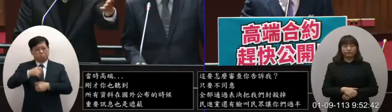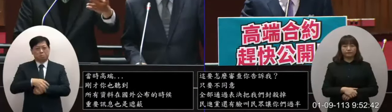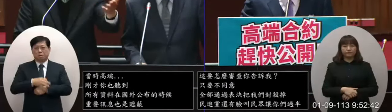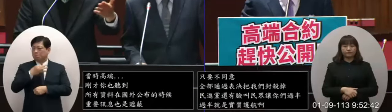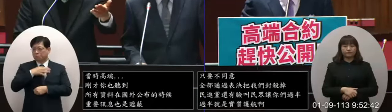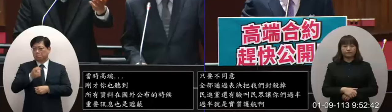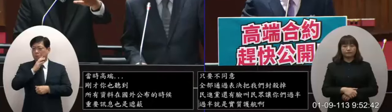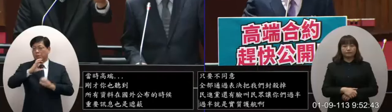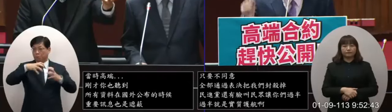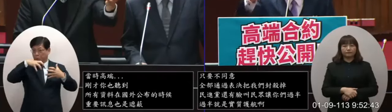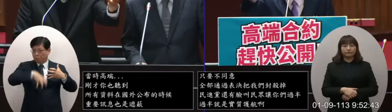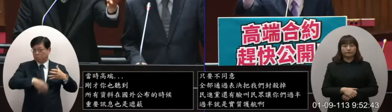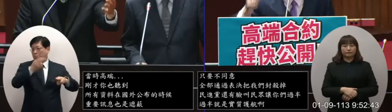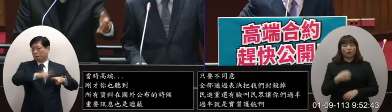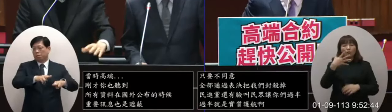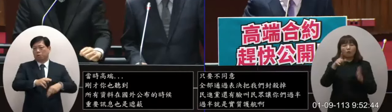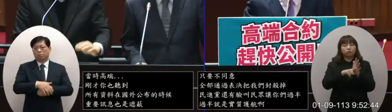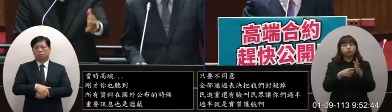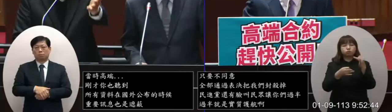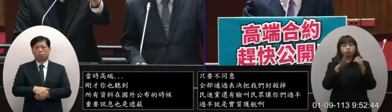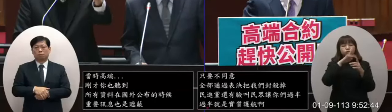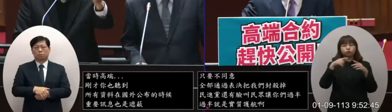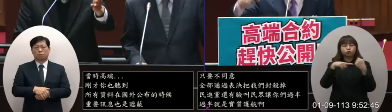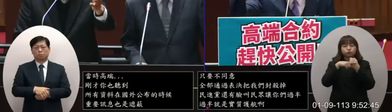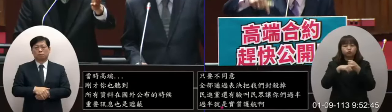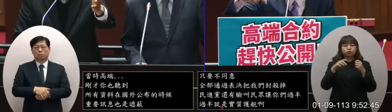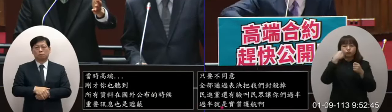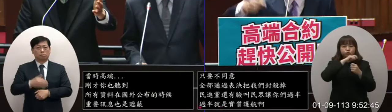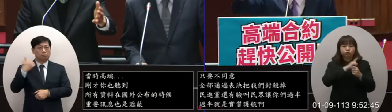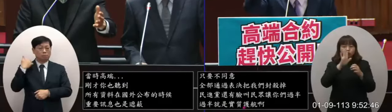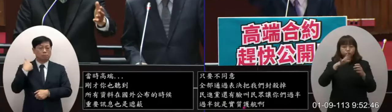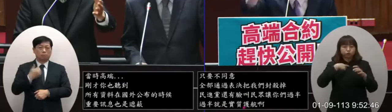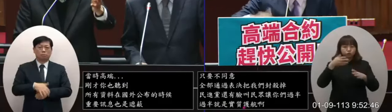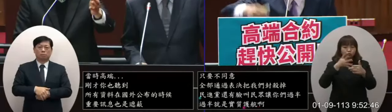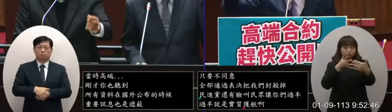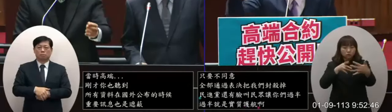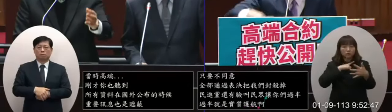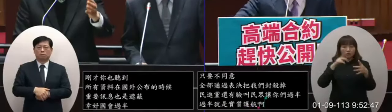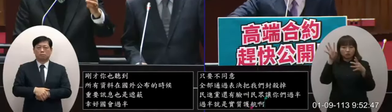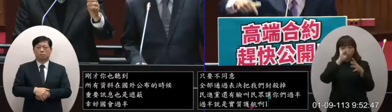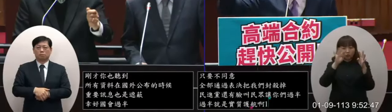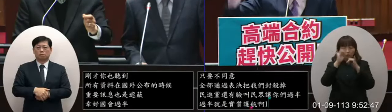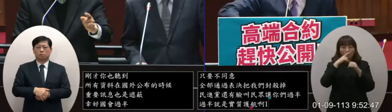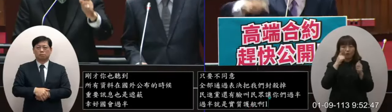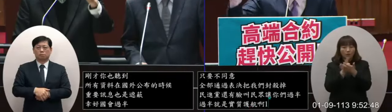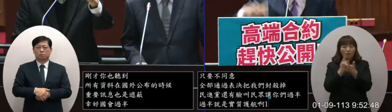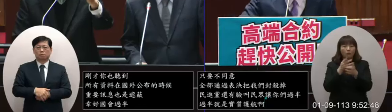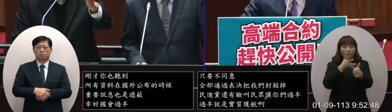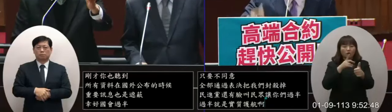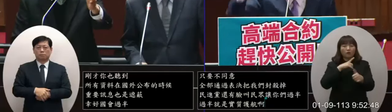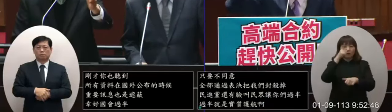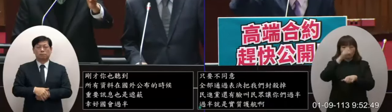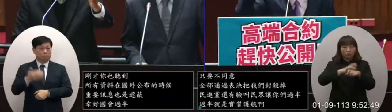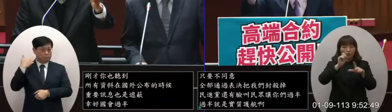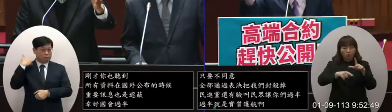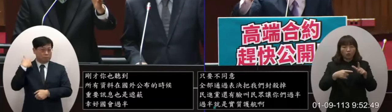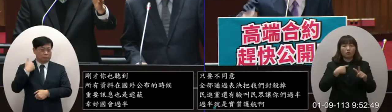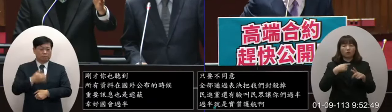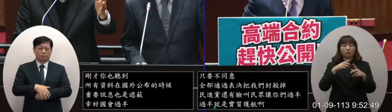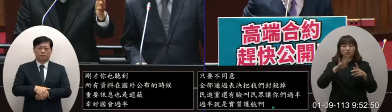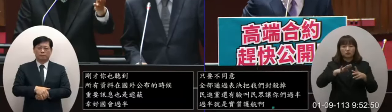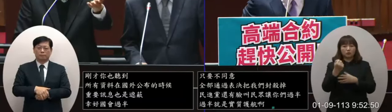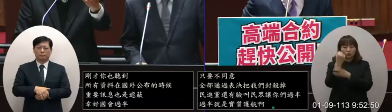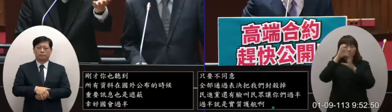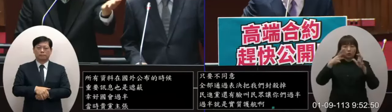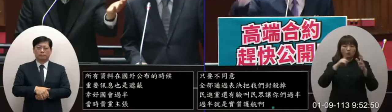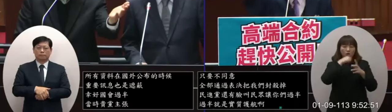不要開發國內的疫苗我們什麼時候說不用開發國內的苗我在這邊質詢你去調資料我每次質詢高端我第一件事是說我們